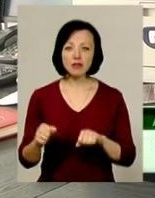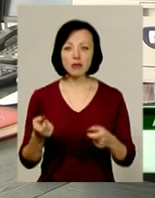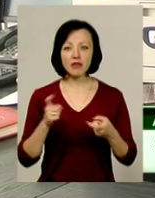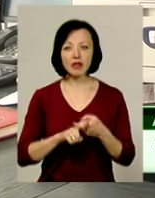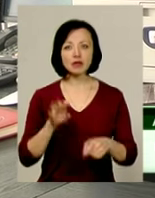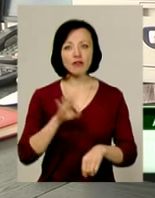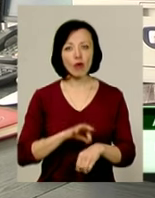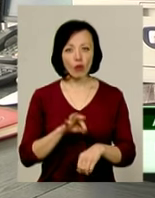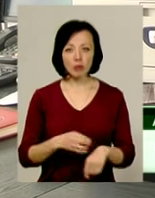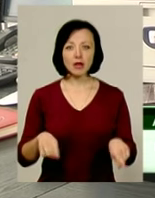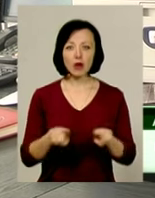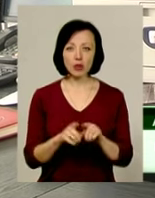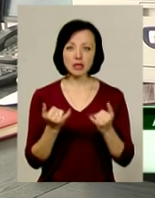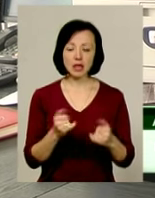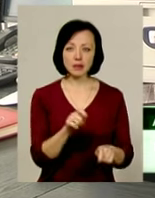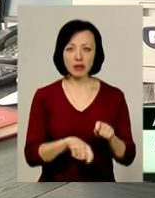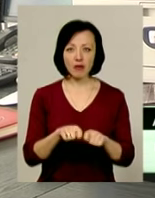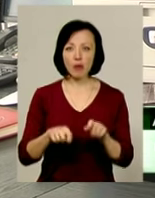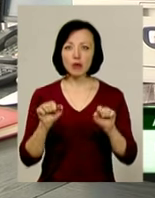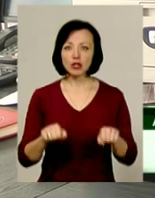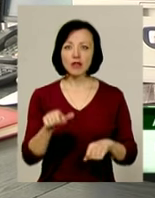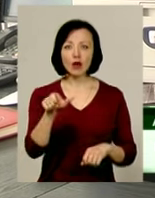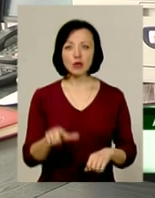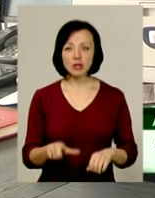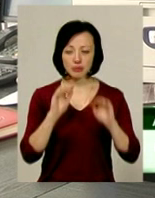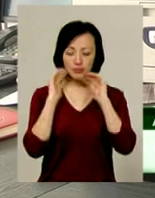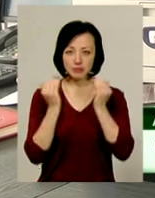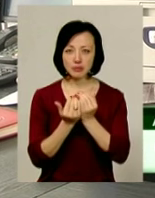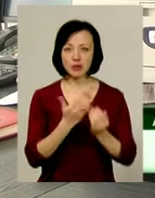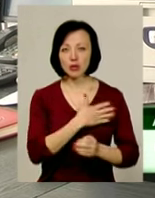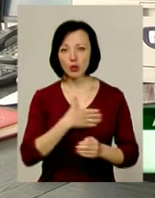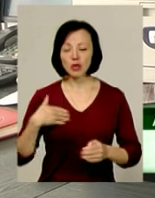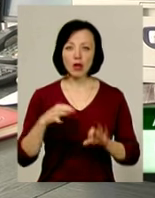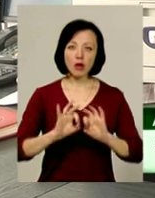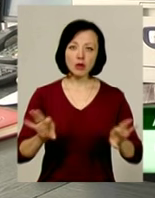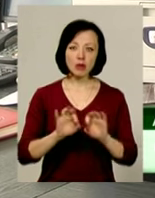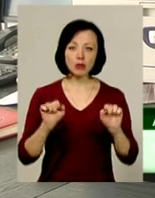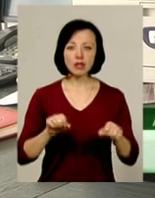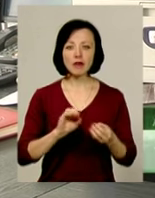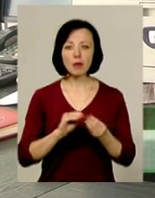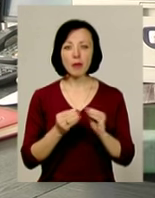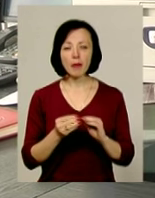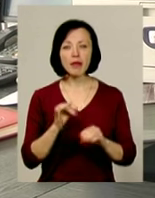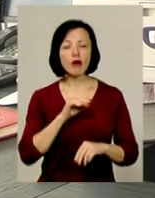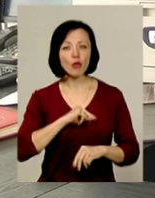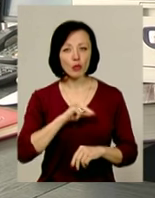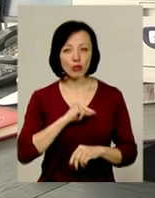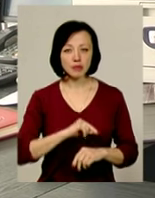хворобами, що також перевіряється. Можливо, людина в собі закрилася, не хотіла щось розказувати. Можливо, проблема була на роботі.